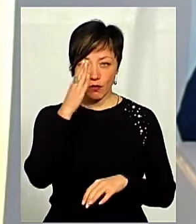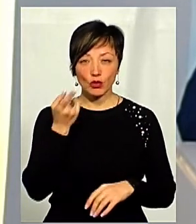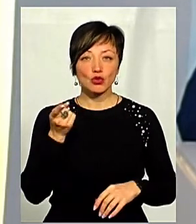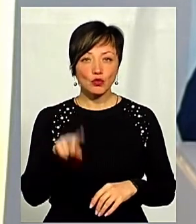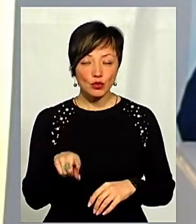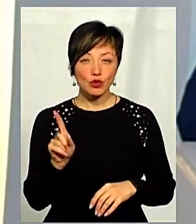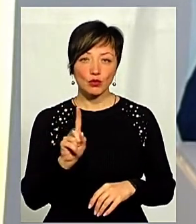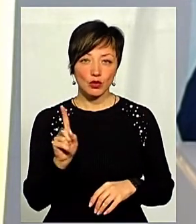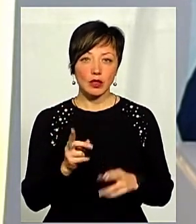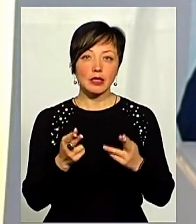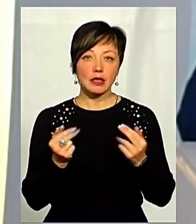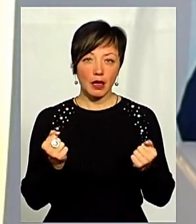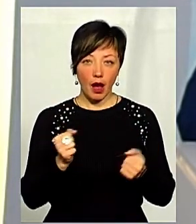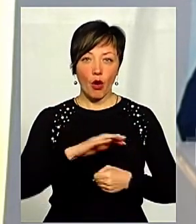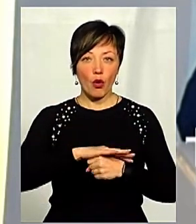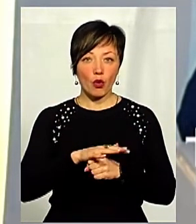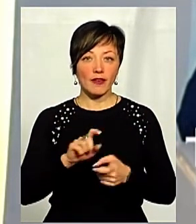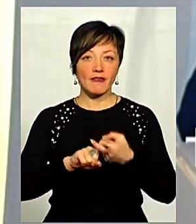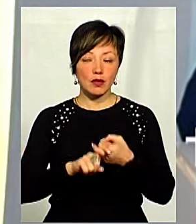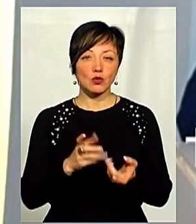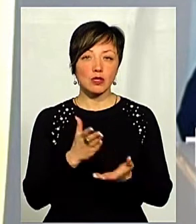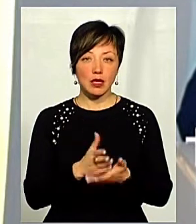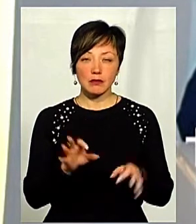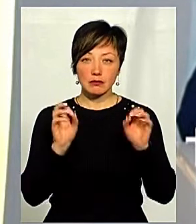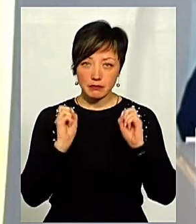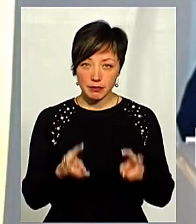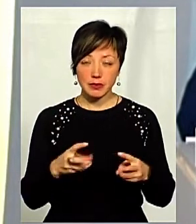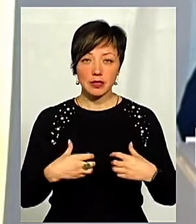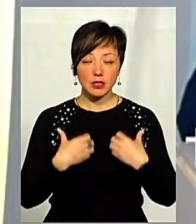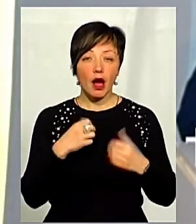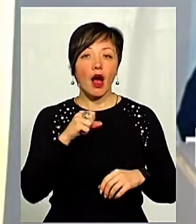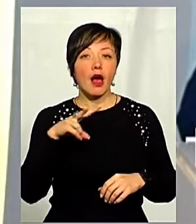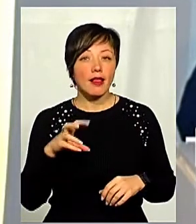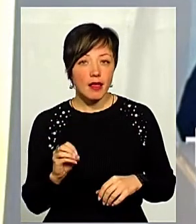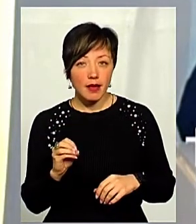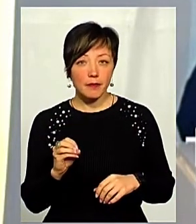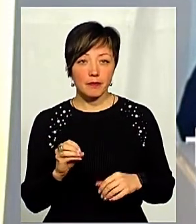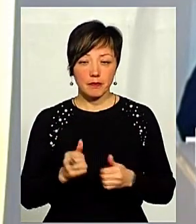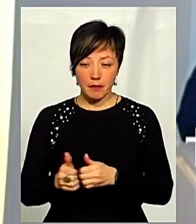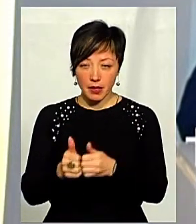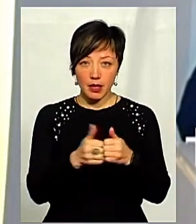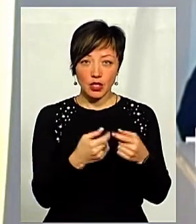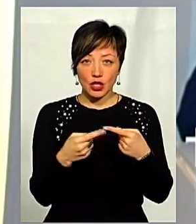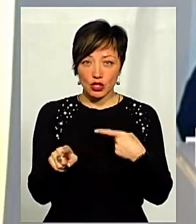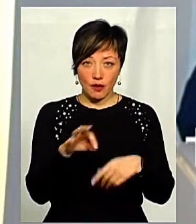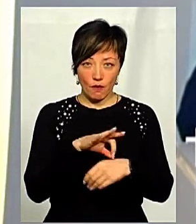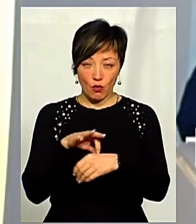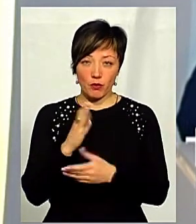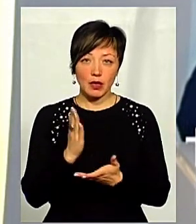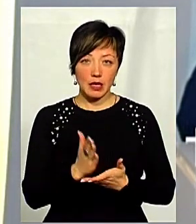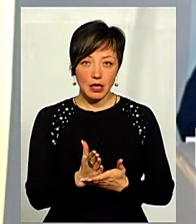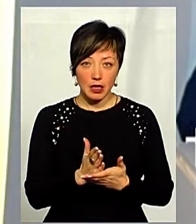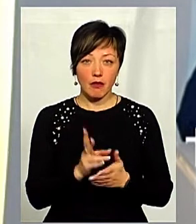Чому? Тому що, так, коронавірус є страшним, він є небезпечним, але навколо нас багато інших хвороб,